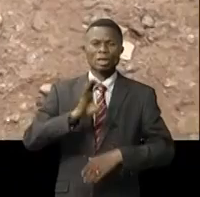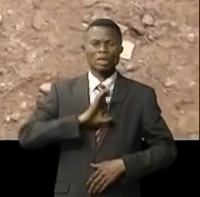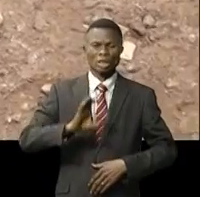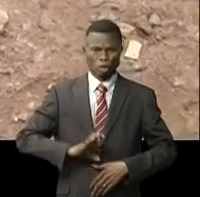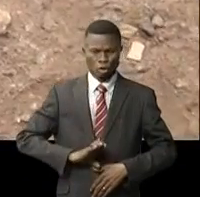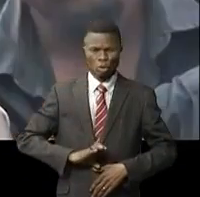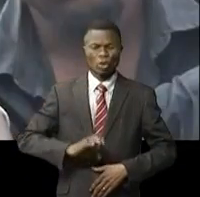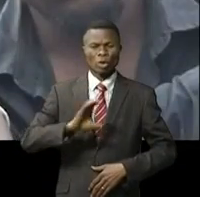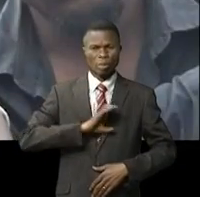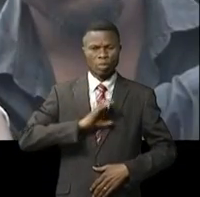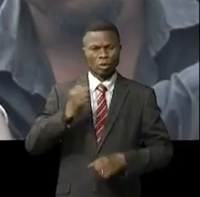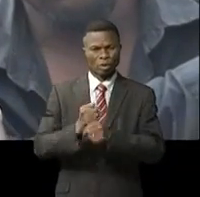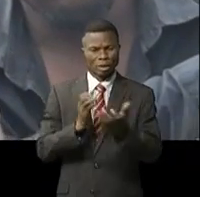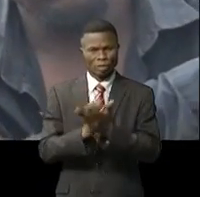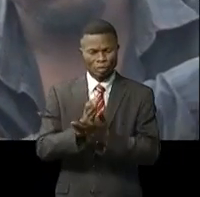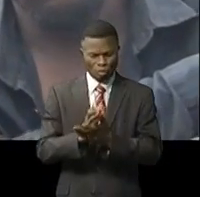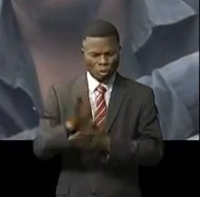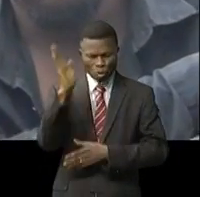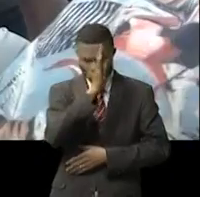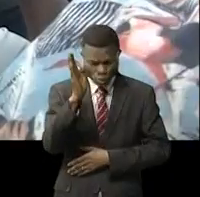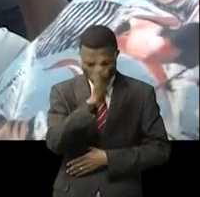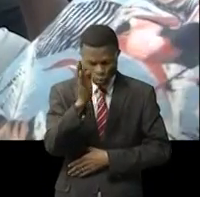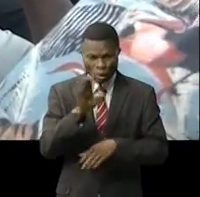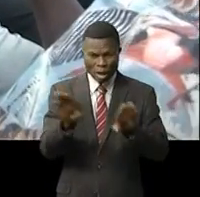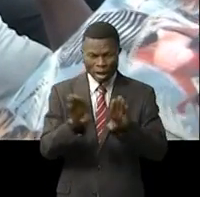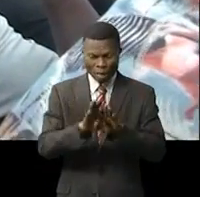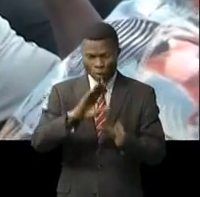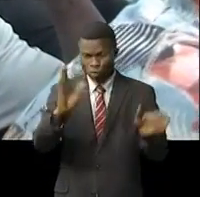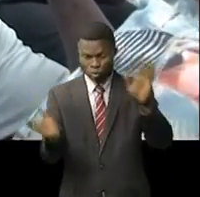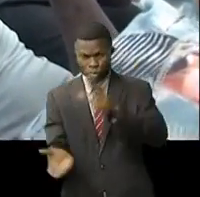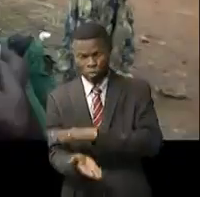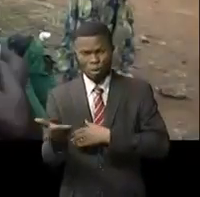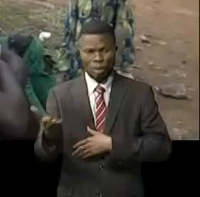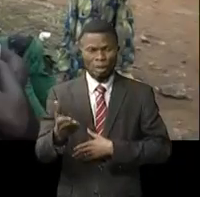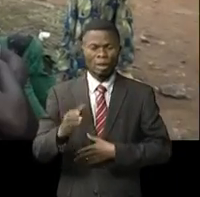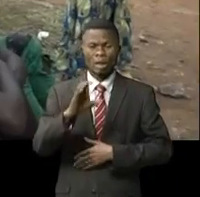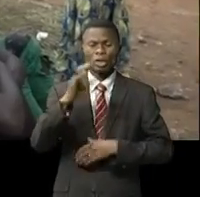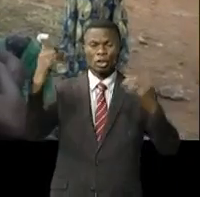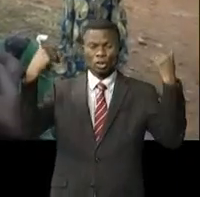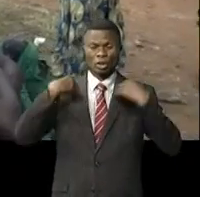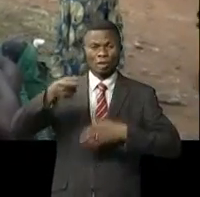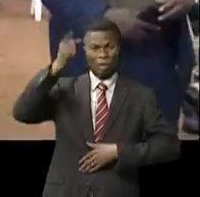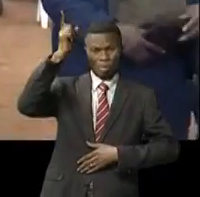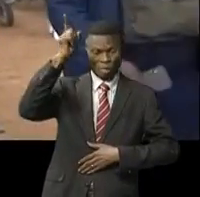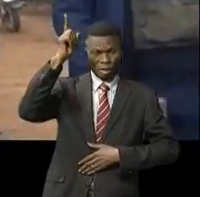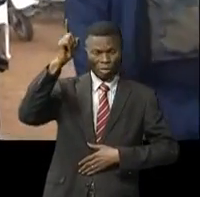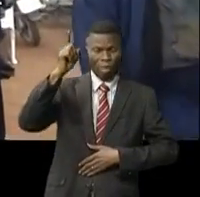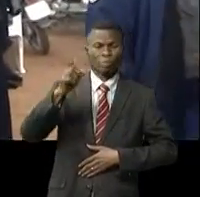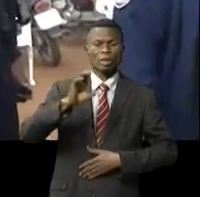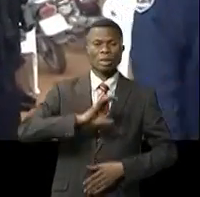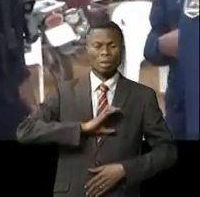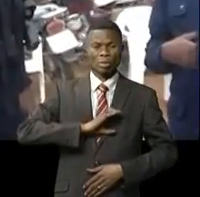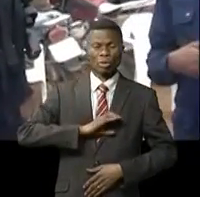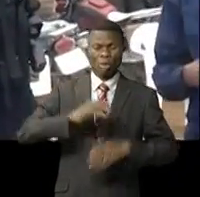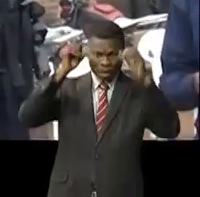l'état de siège. Après une patrouille pédestre couplée des bouclages qu'a conduit, les commissaires supérieurs principales, Narcisse Mouté Bakacha,